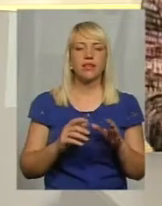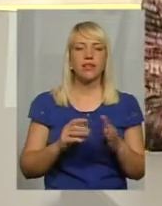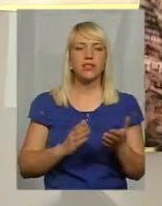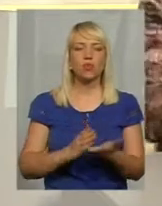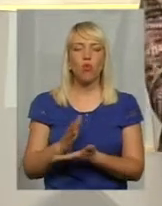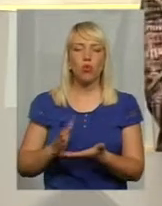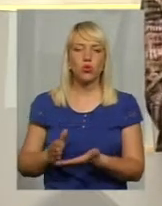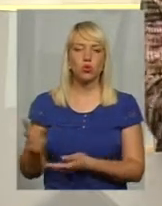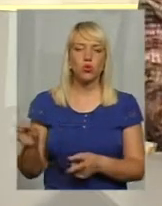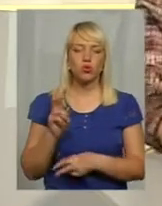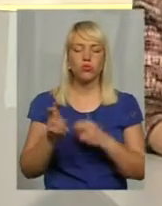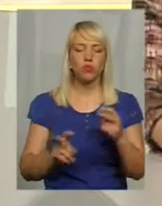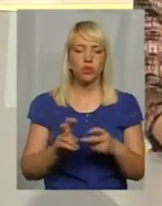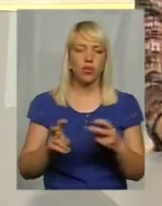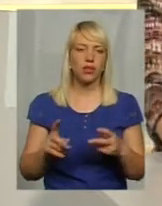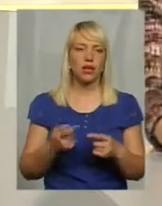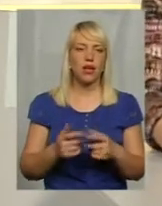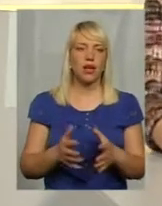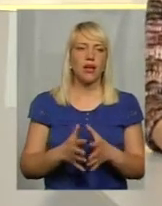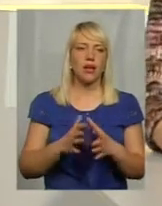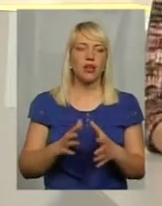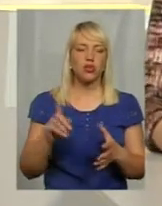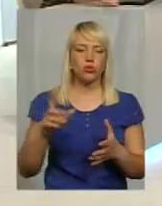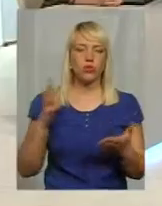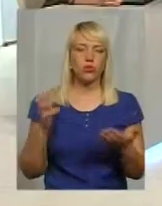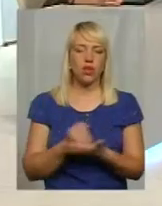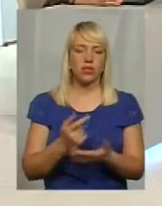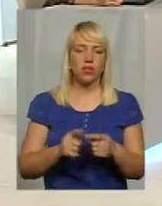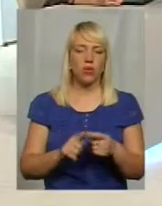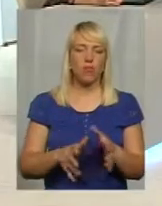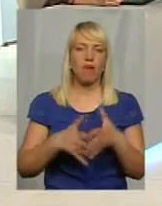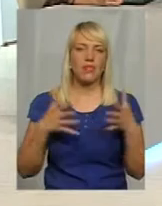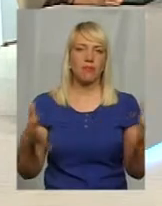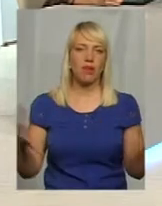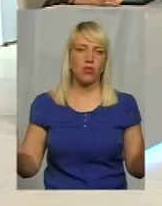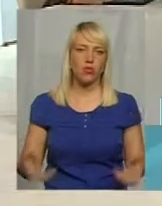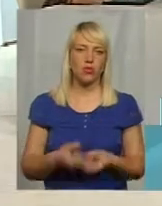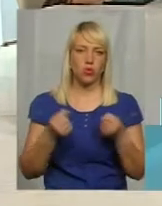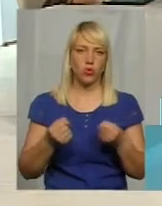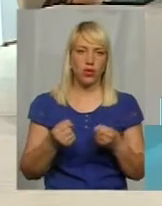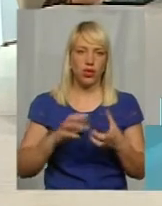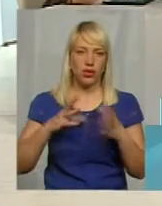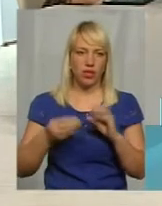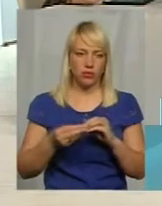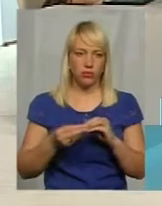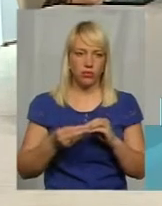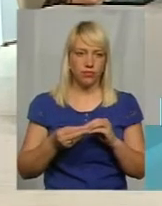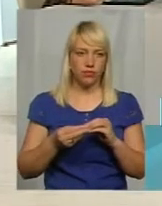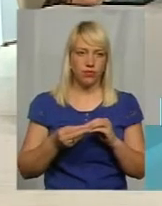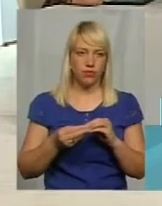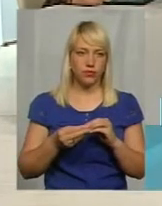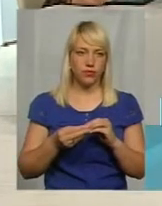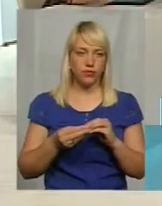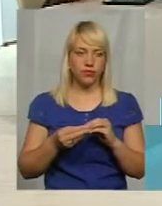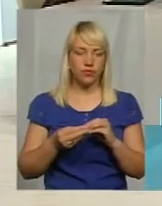підтримку для того, щоб якось досягати цього максимального результату? Можливо, ви доповните. Як управління